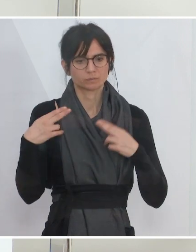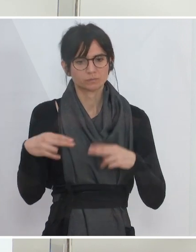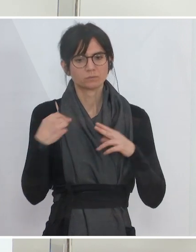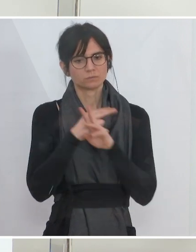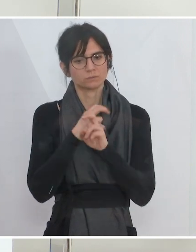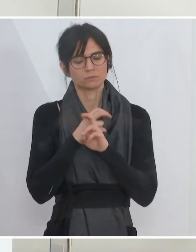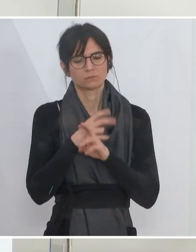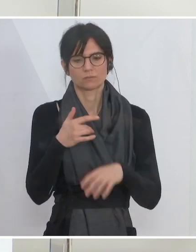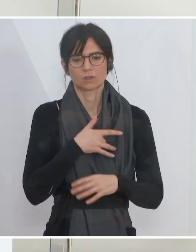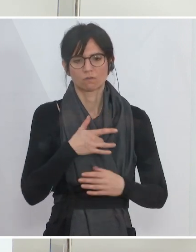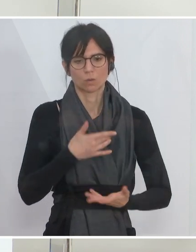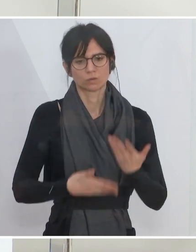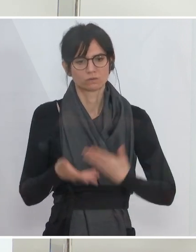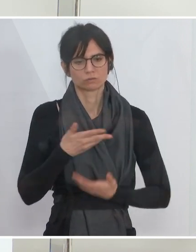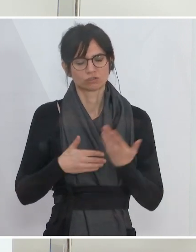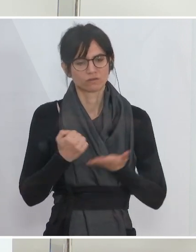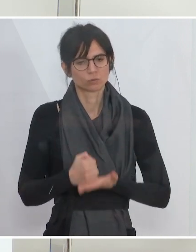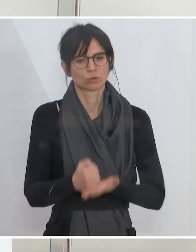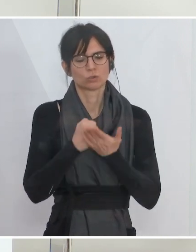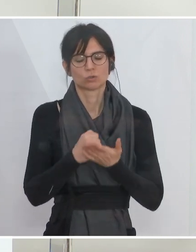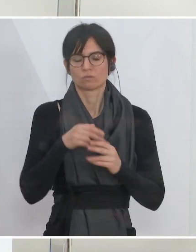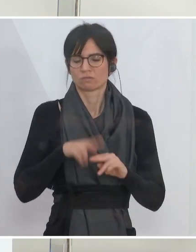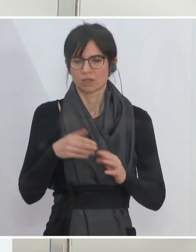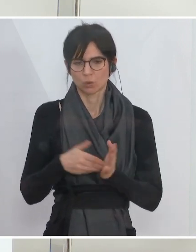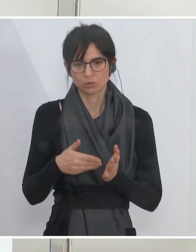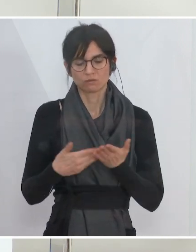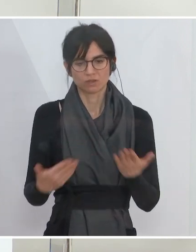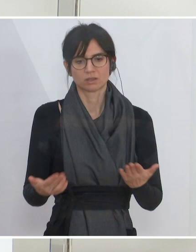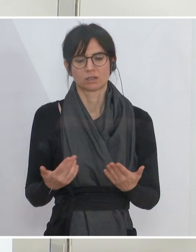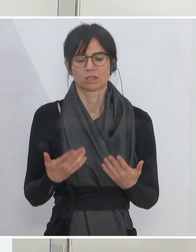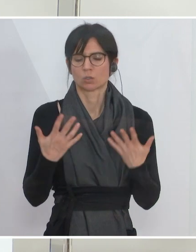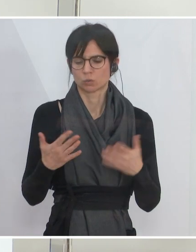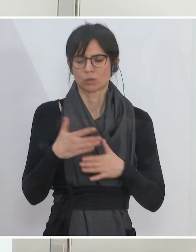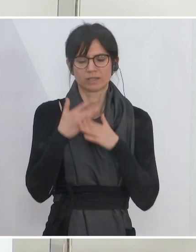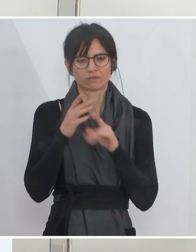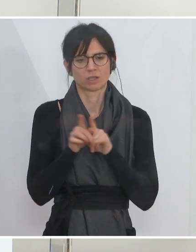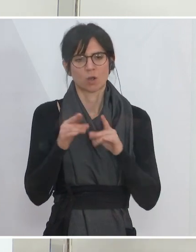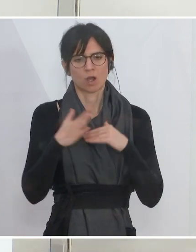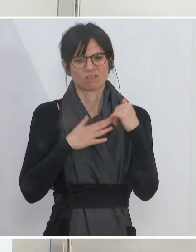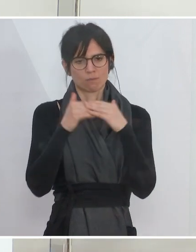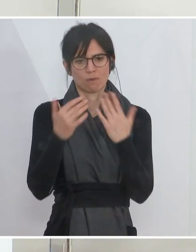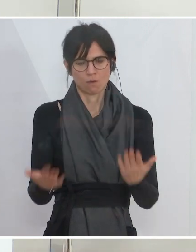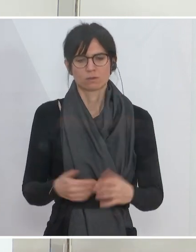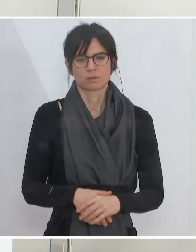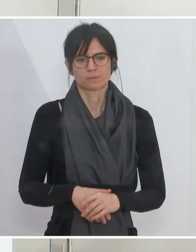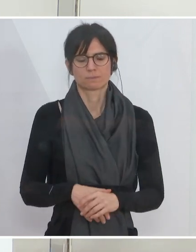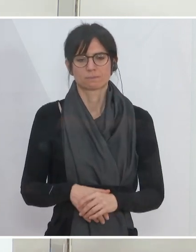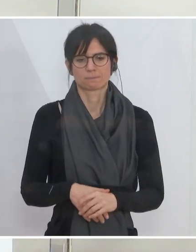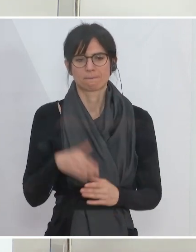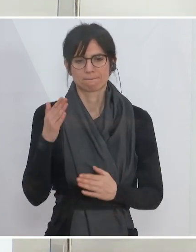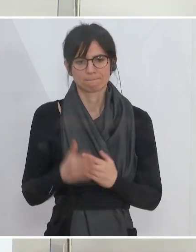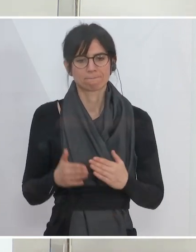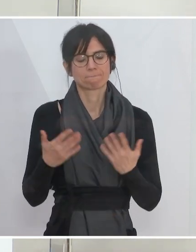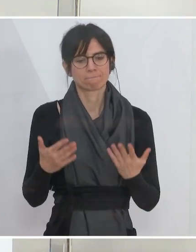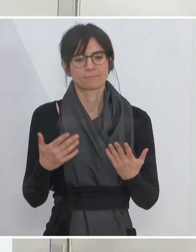österreichische Volkswirtschaft entsprechend unterstützen, wenn es notwendig ist. Genau so sind die Hilfen ja auch aufgesetzt. Abschließend noch